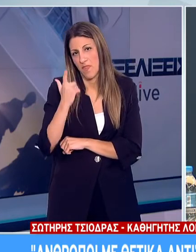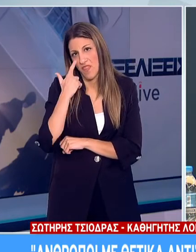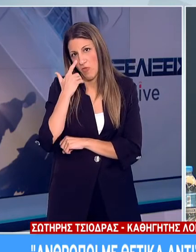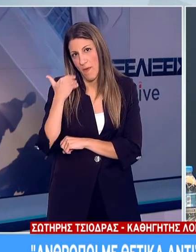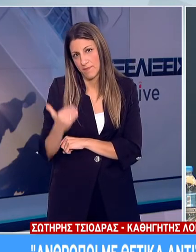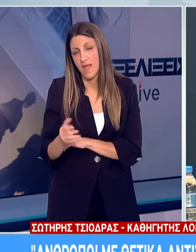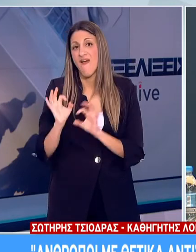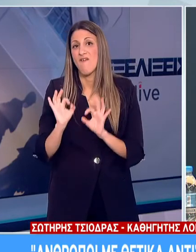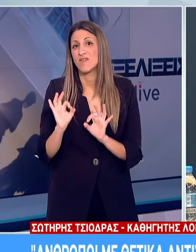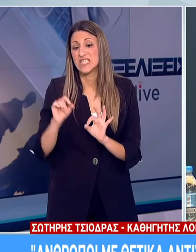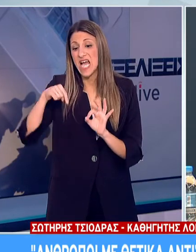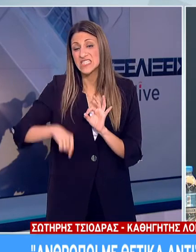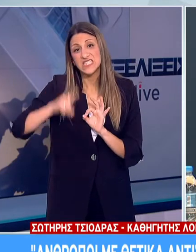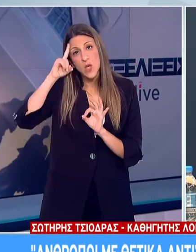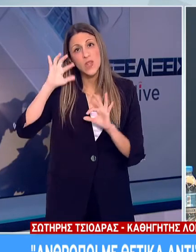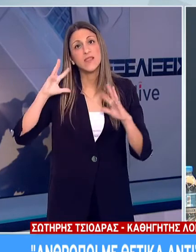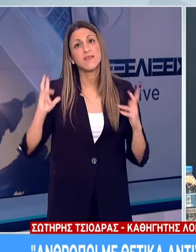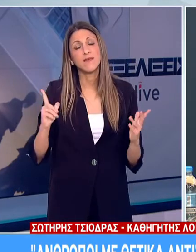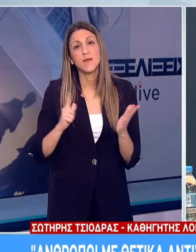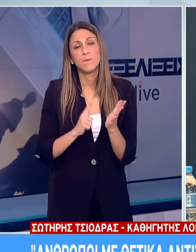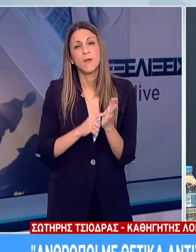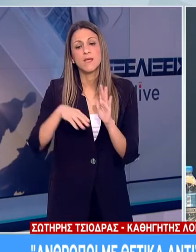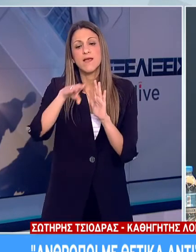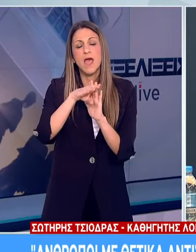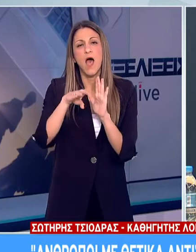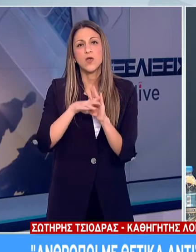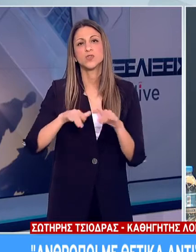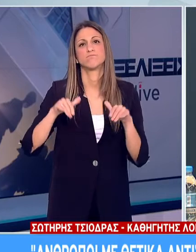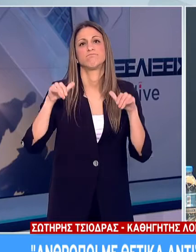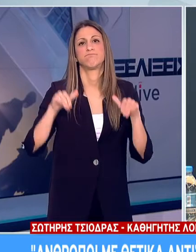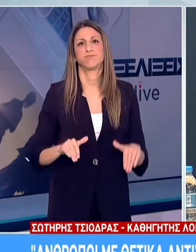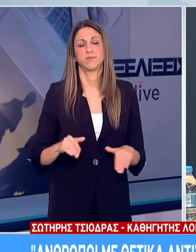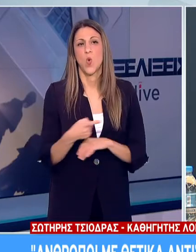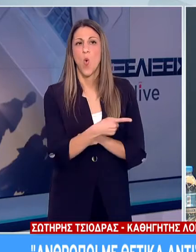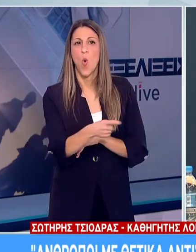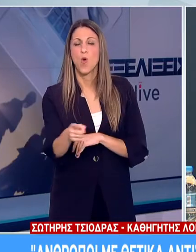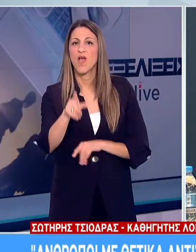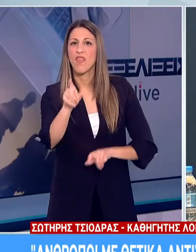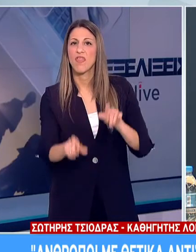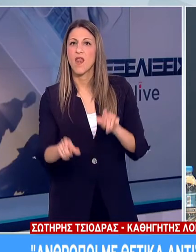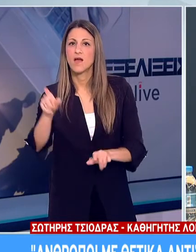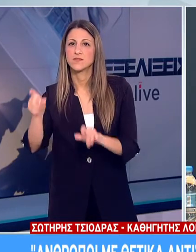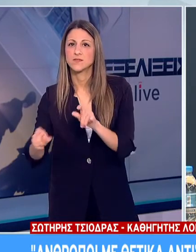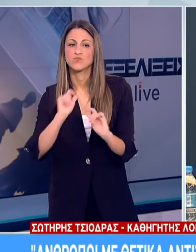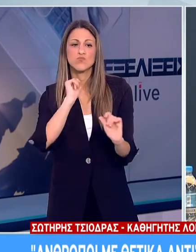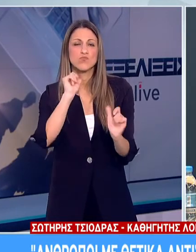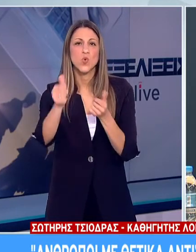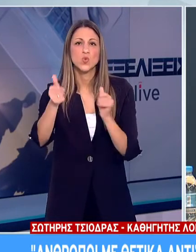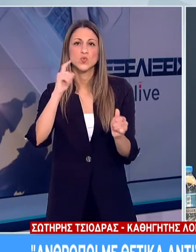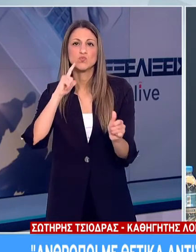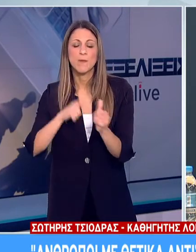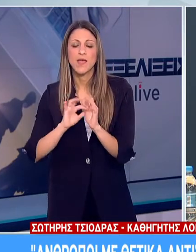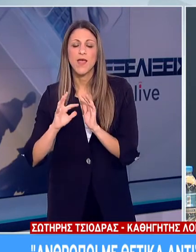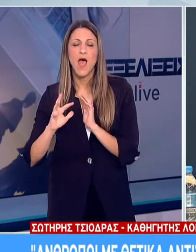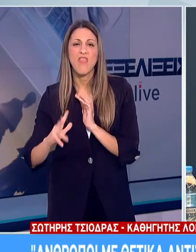και η πορεία της επιδημίας στη χώρα μας θα εξαρτηθεί από την εθελούσια συμμόρφωση με βασικούς κανόνες υγιεινής στην